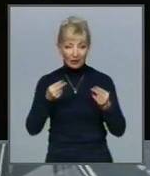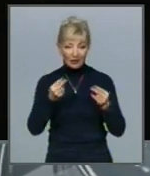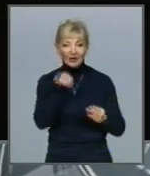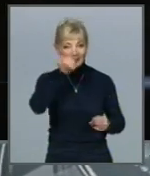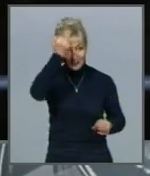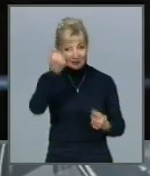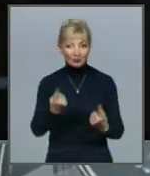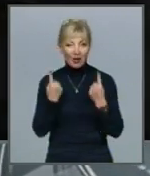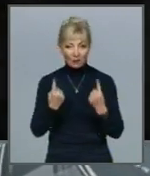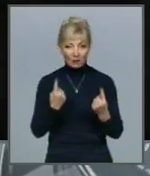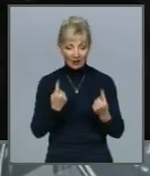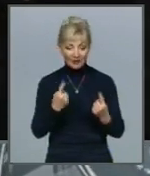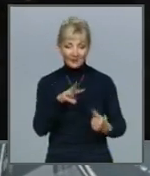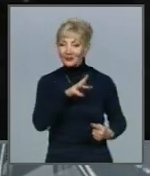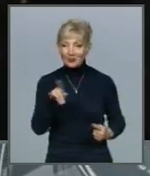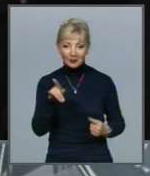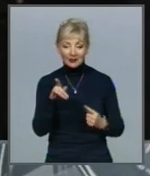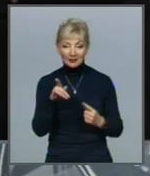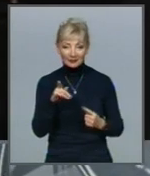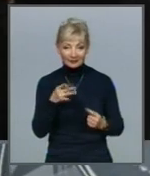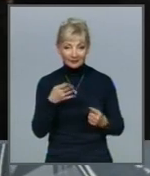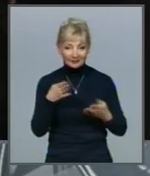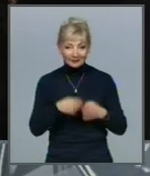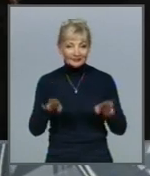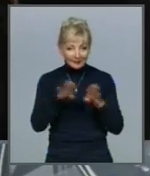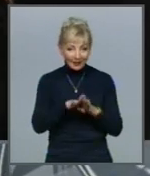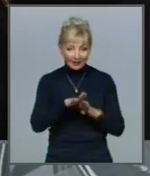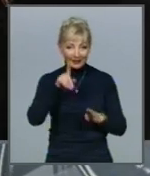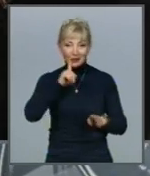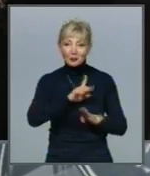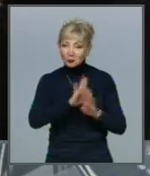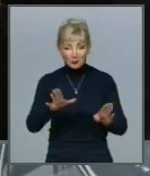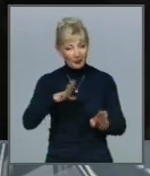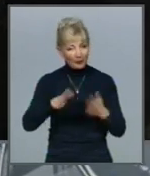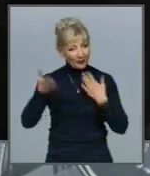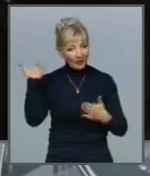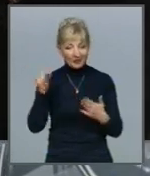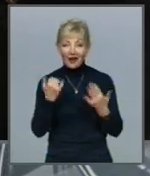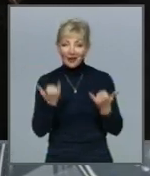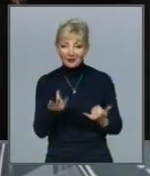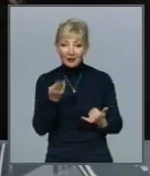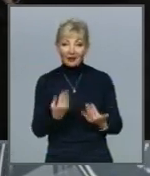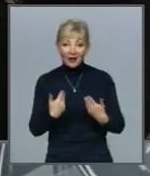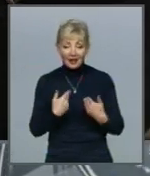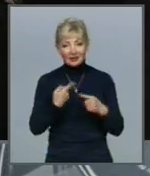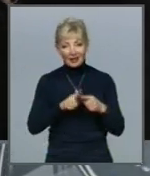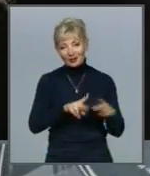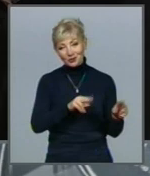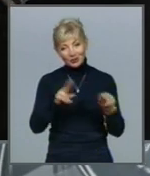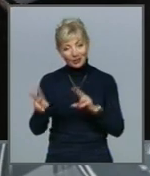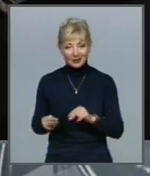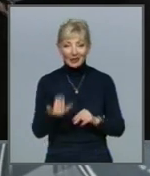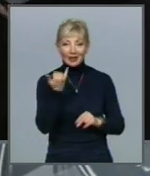Спасибо огромное Мы в таких неудобствах здесь были, а теперь это для нас просто счастье Теперь будут